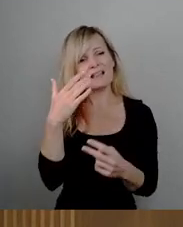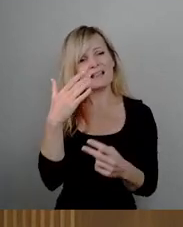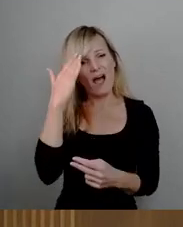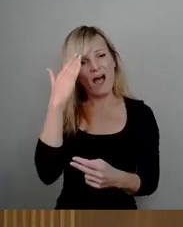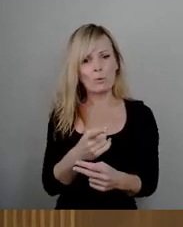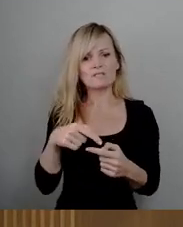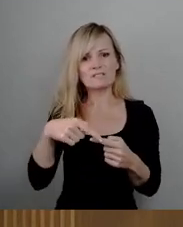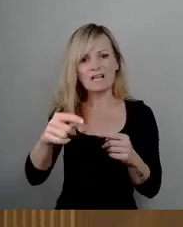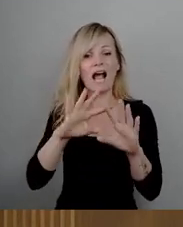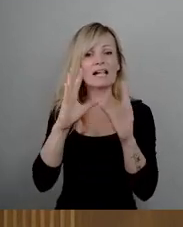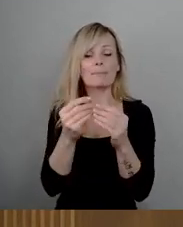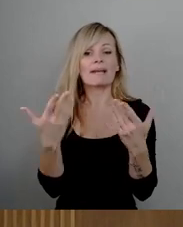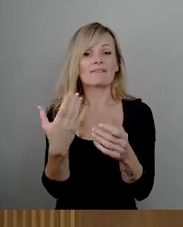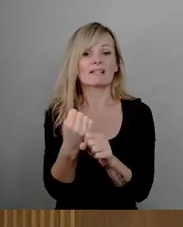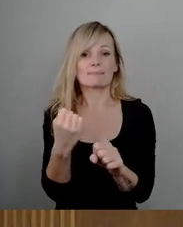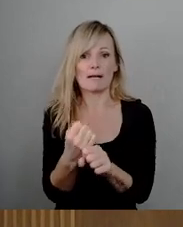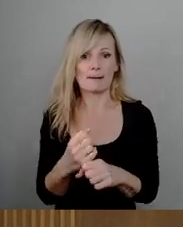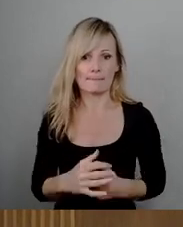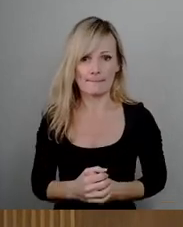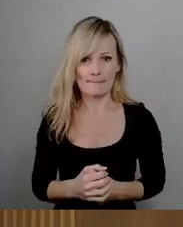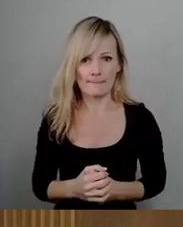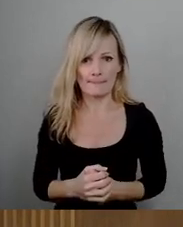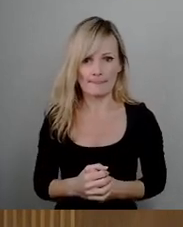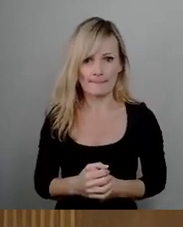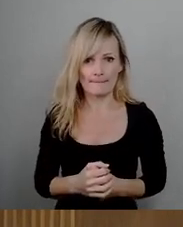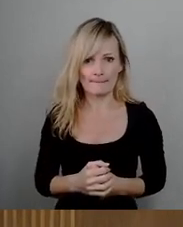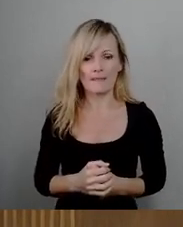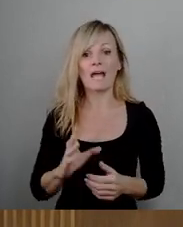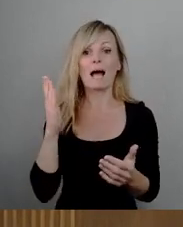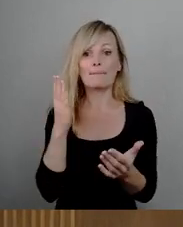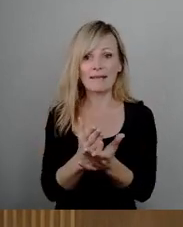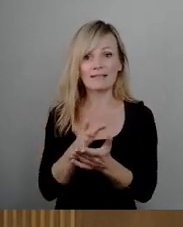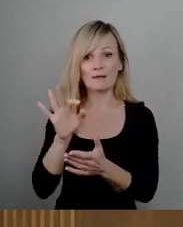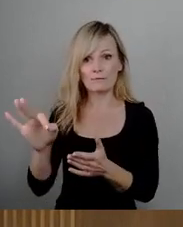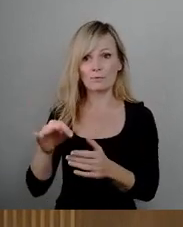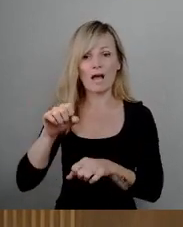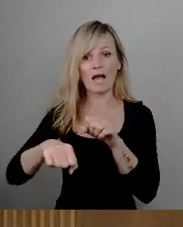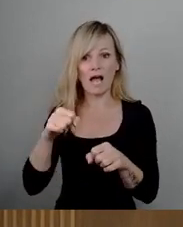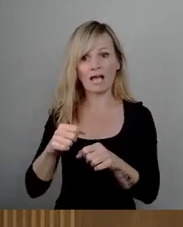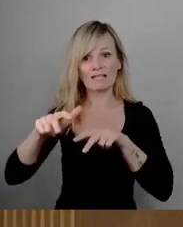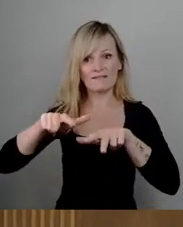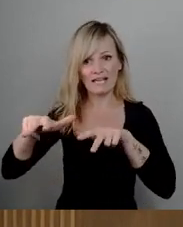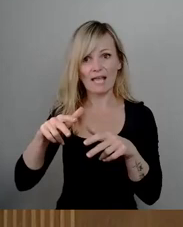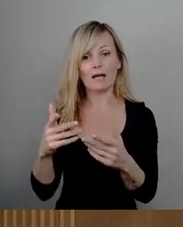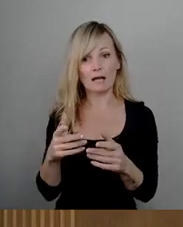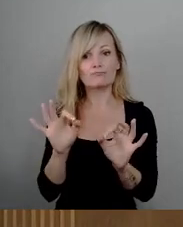Verbesserung für den Radverkehr nett ist, aber vielleicht nicht vordringlich und die